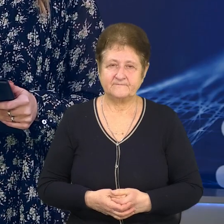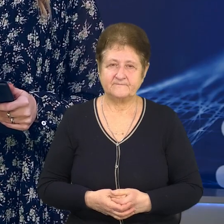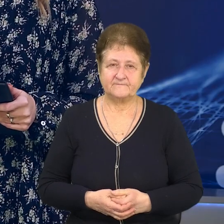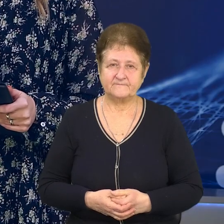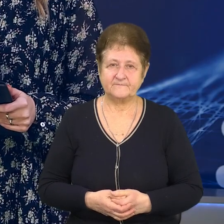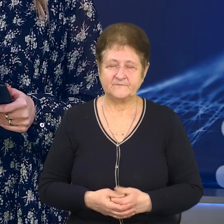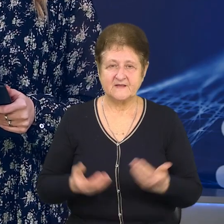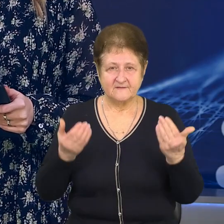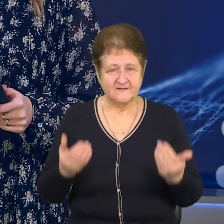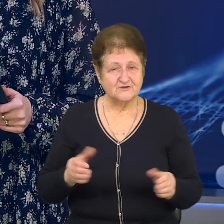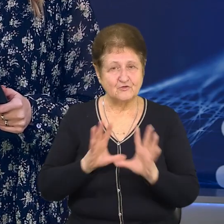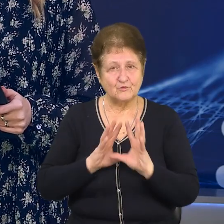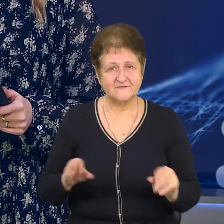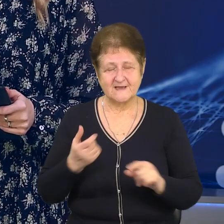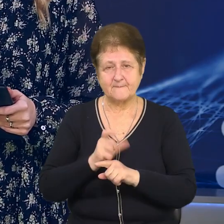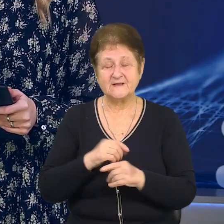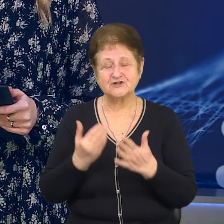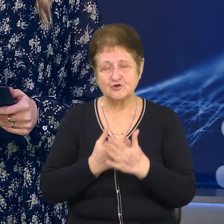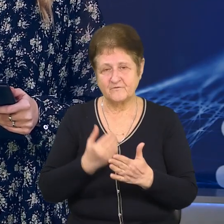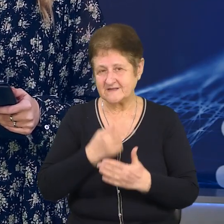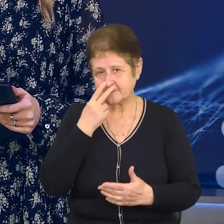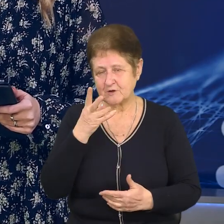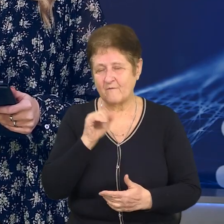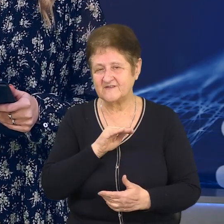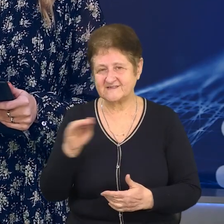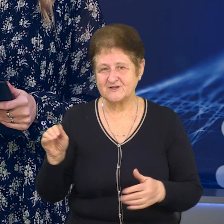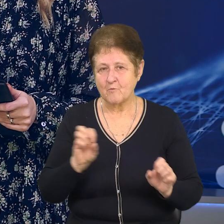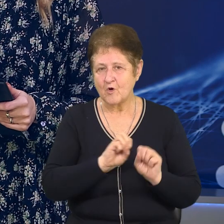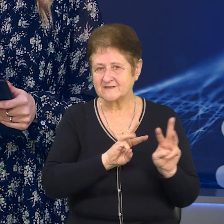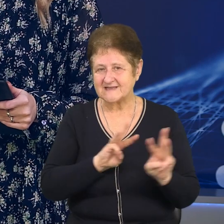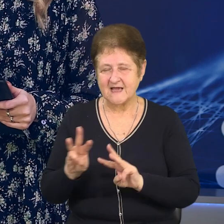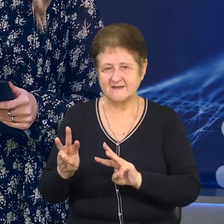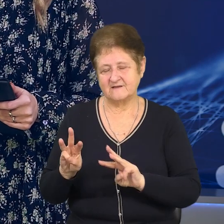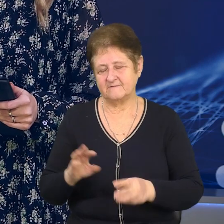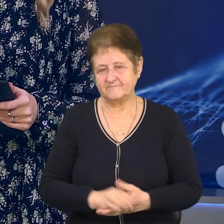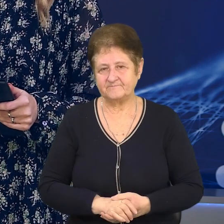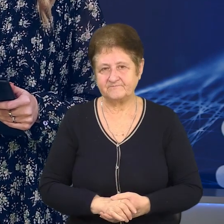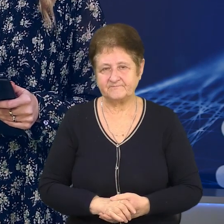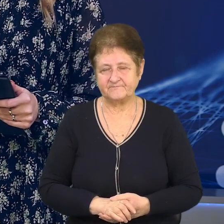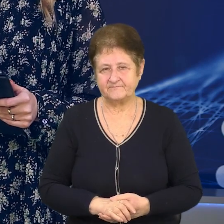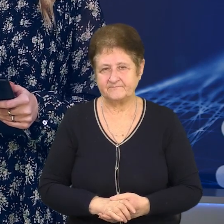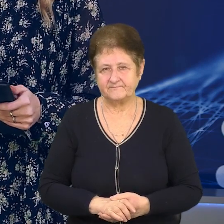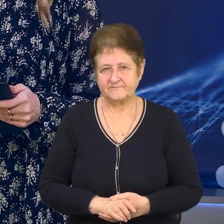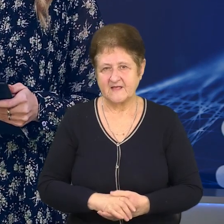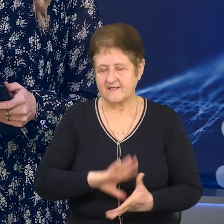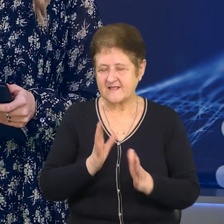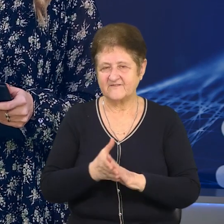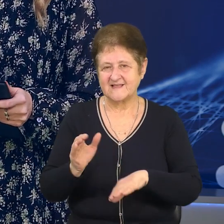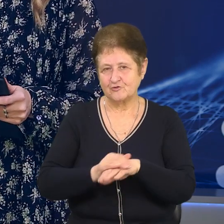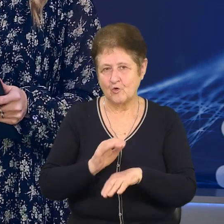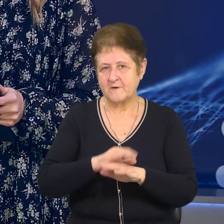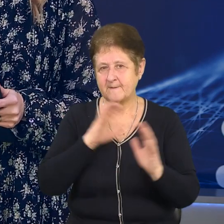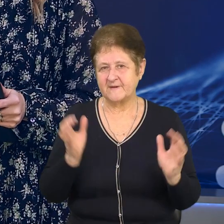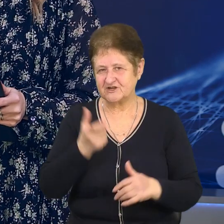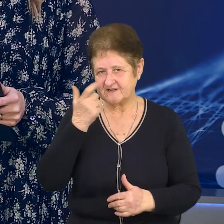На цьому у мене все. Більше новин шукайте на офіційному сайті Суспільного Суспільна.Медіа. На все добре, бережіть